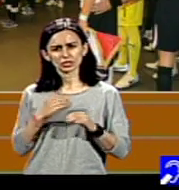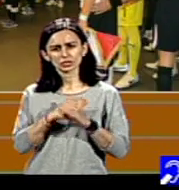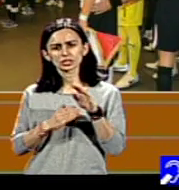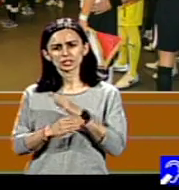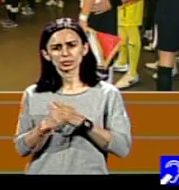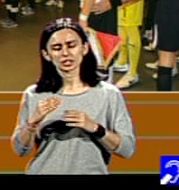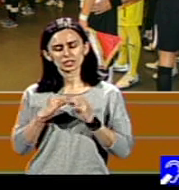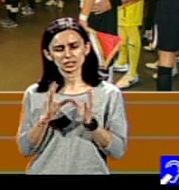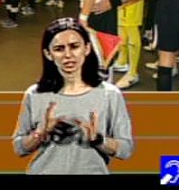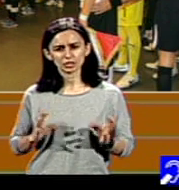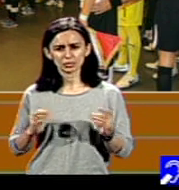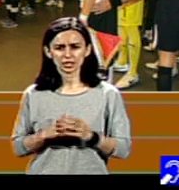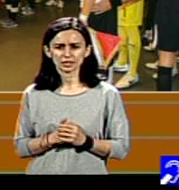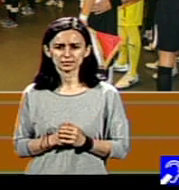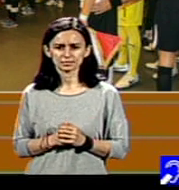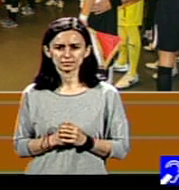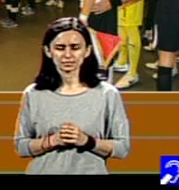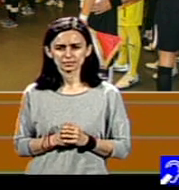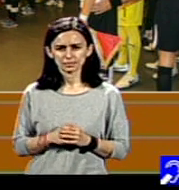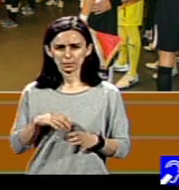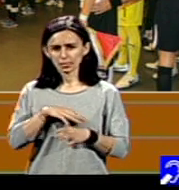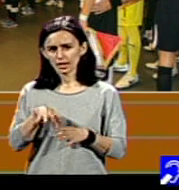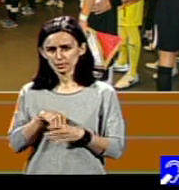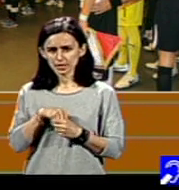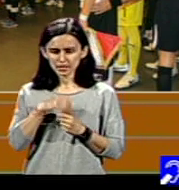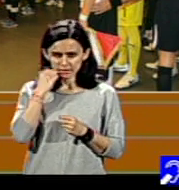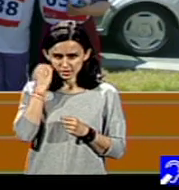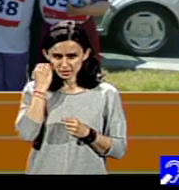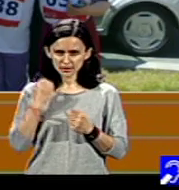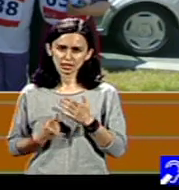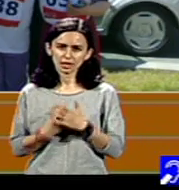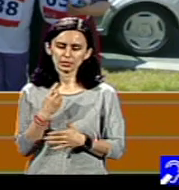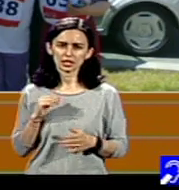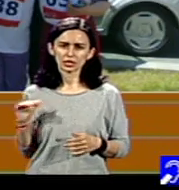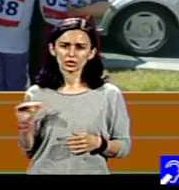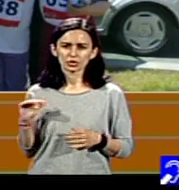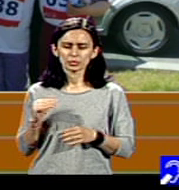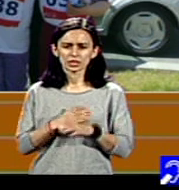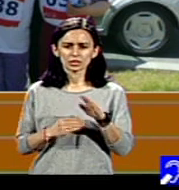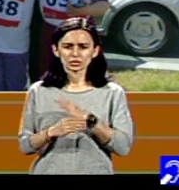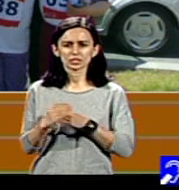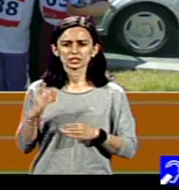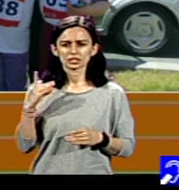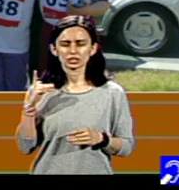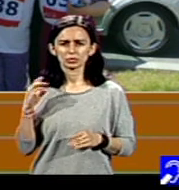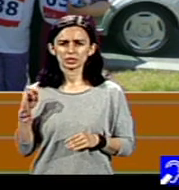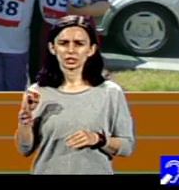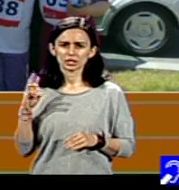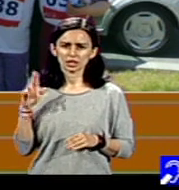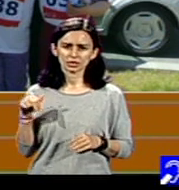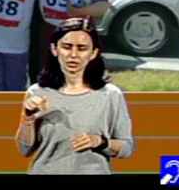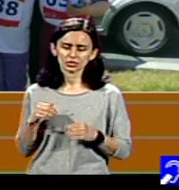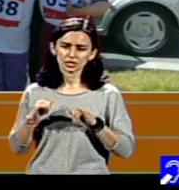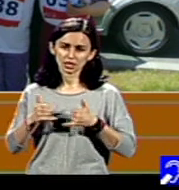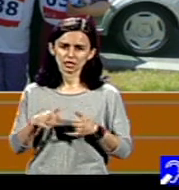Părinții, în momentul în care apare un copil cu sindrom down, în cazul nostru, în familie, cel puțin